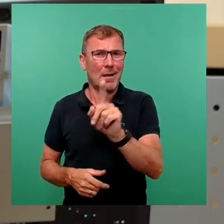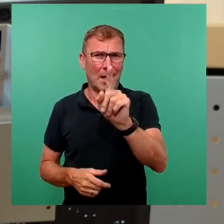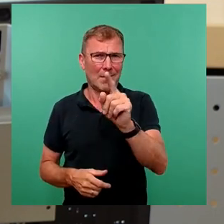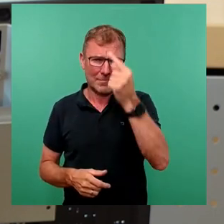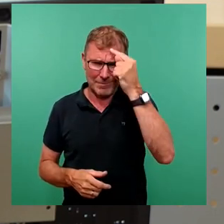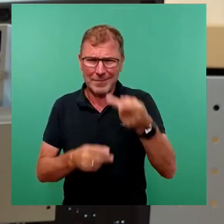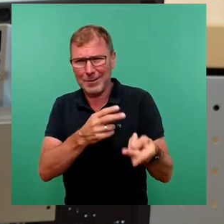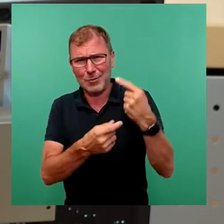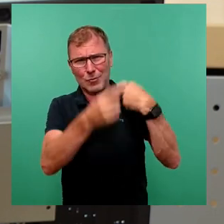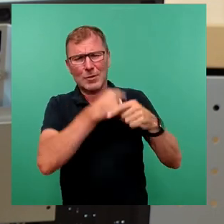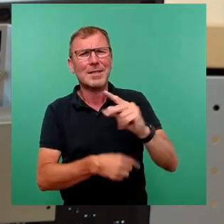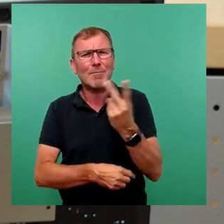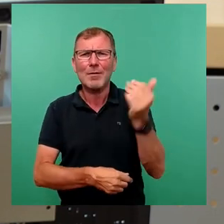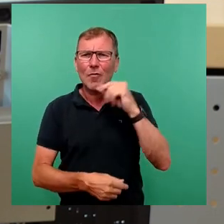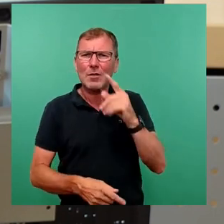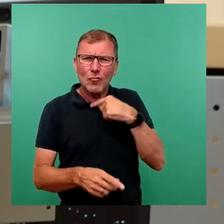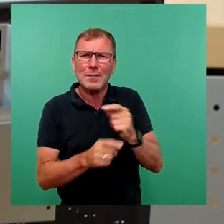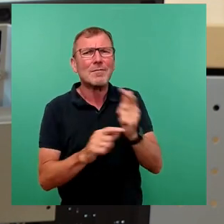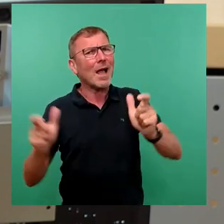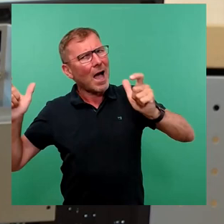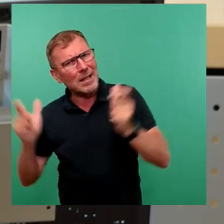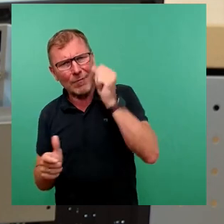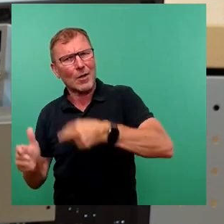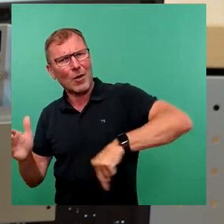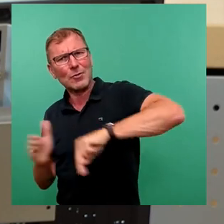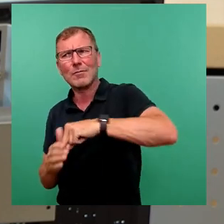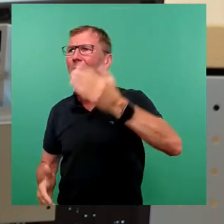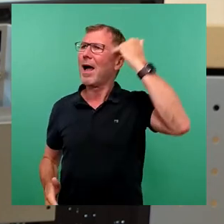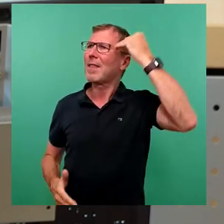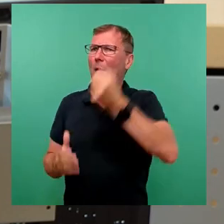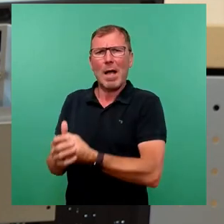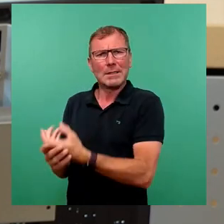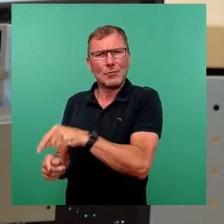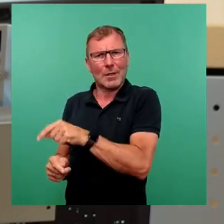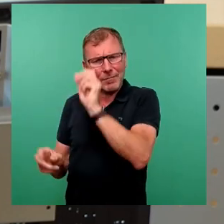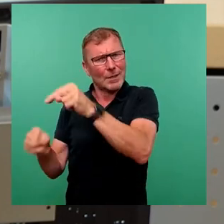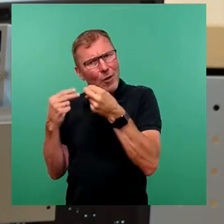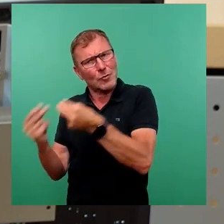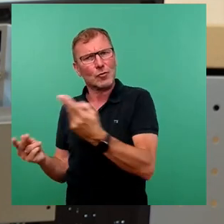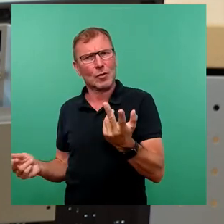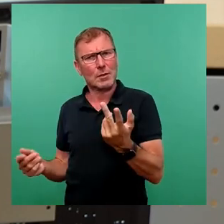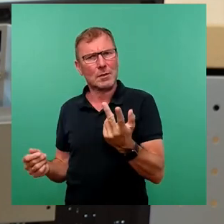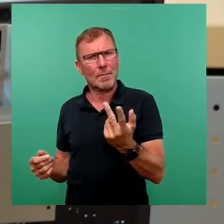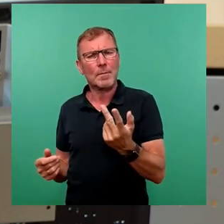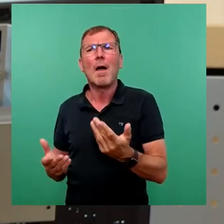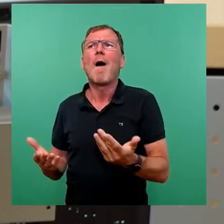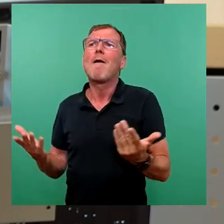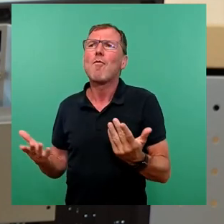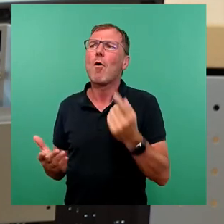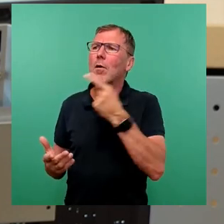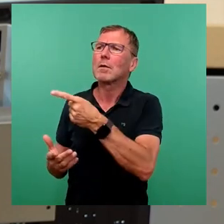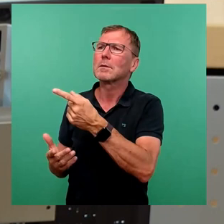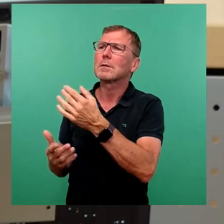auch das haben meine beiden Vorrednerinnen gesagt. Wie sind diese Feste ursprünglich entstanden? Was hat sie möglich gemacht? Wo war ihr Flair